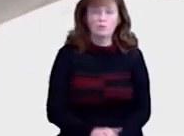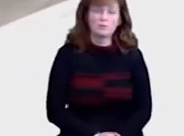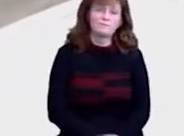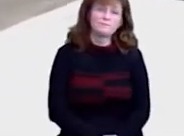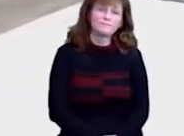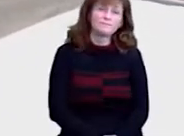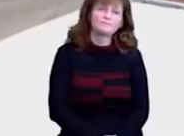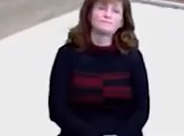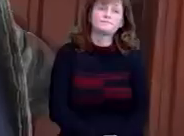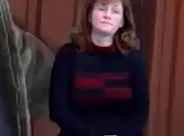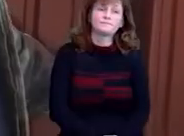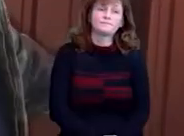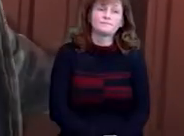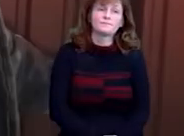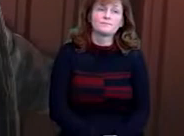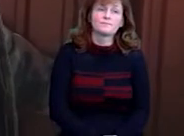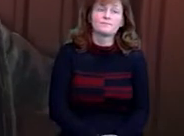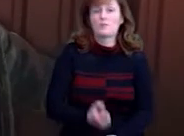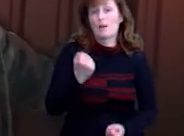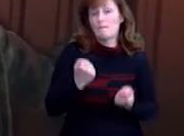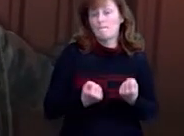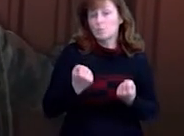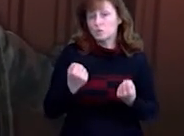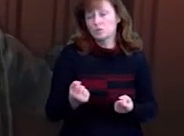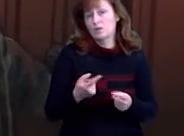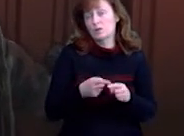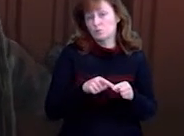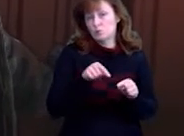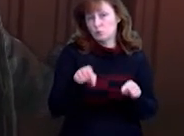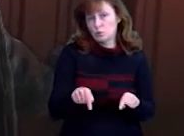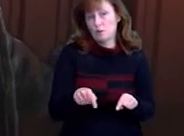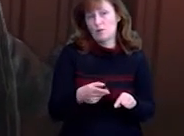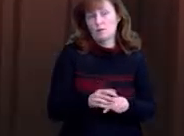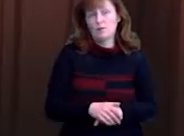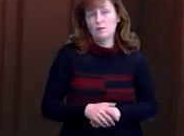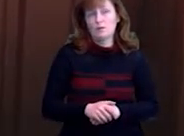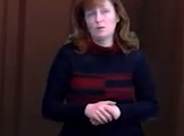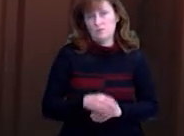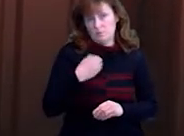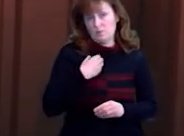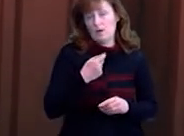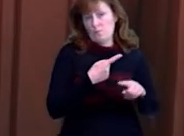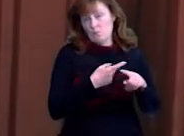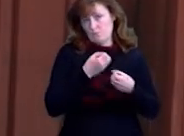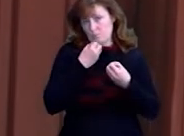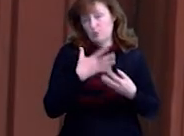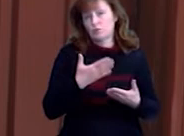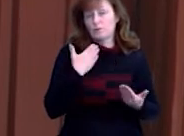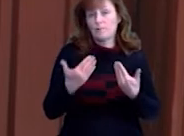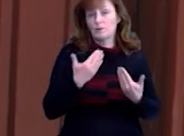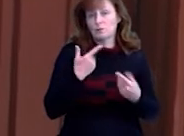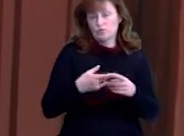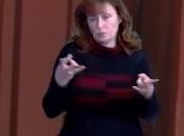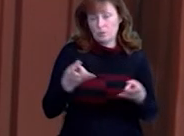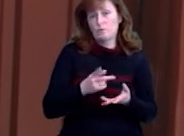пройдуть разом з коронавірусом. Приїжджає сюди, як прикривають, приїжджає сюди в водовозку. Полежительно, тому що